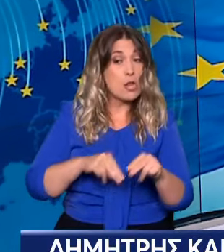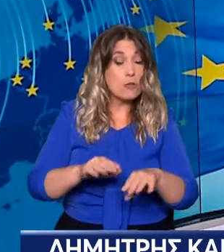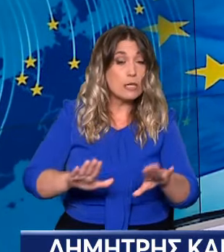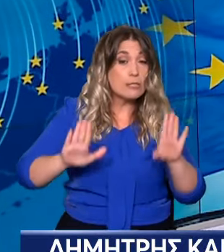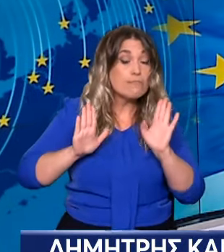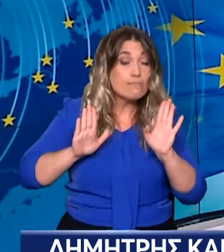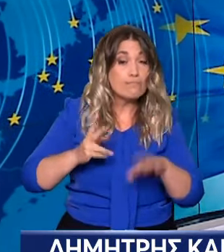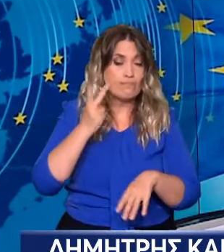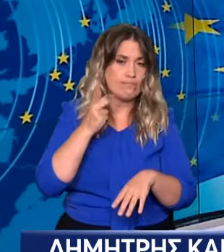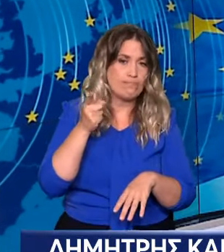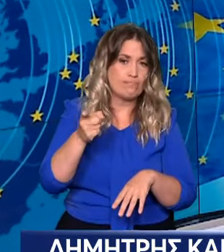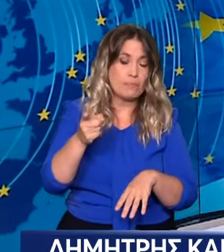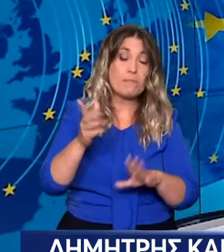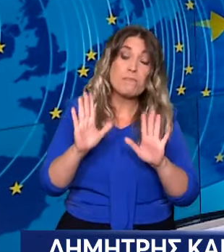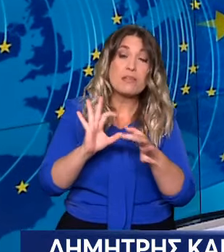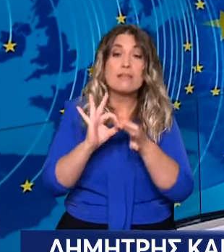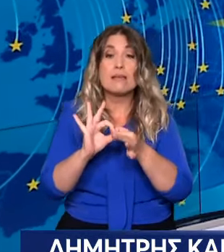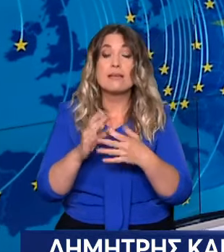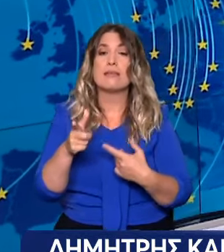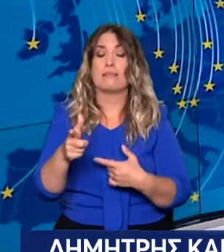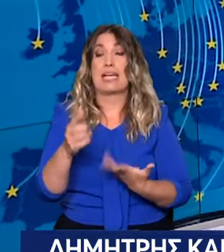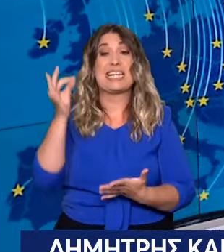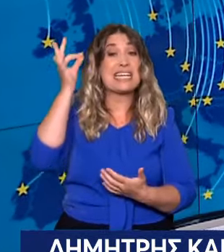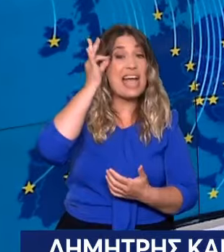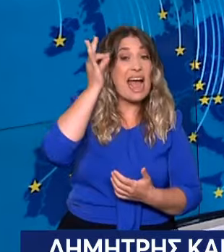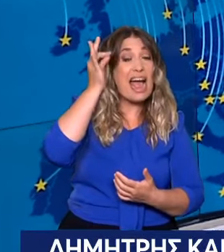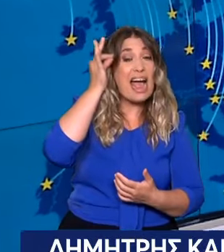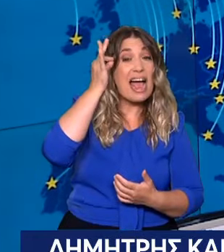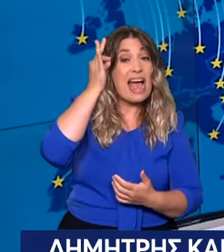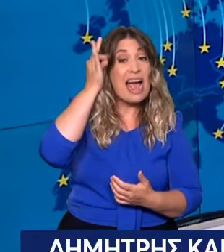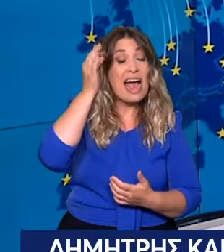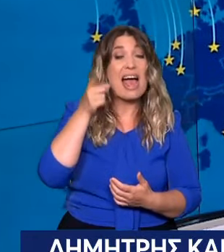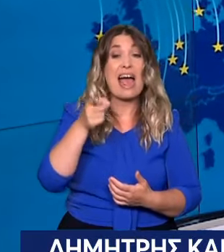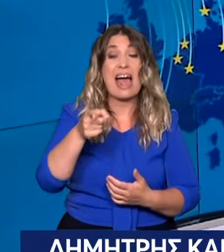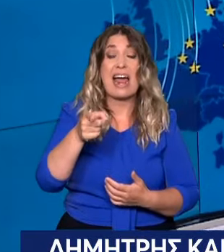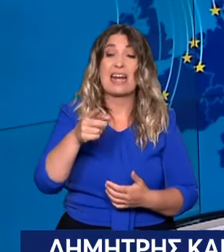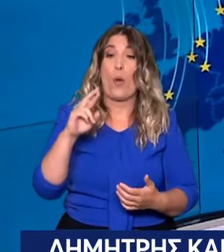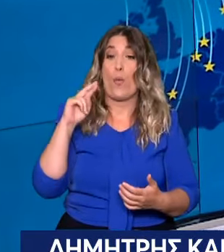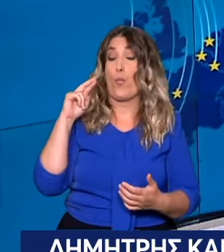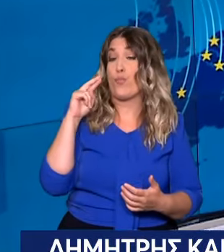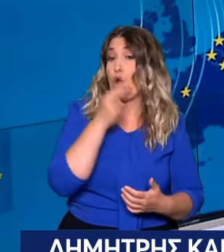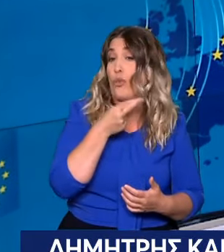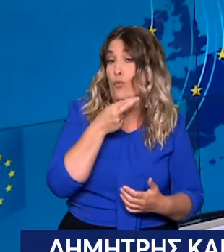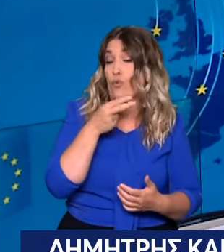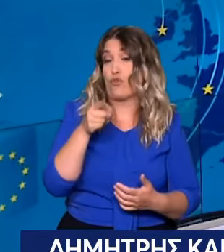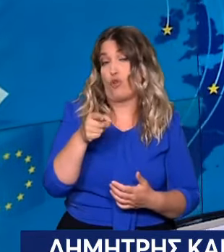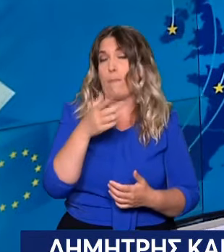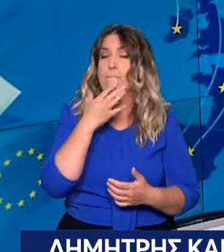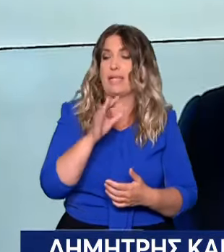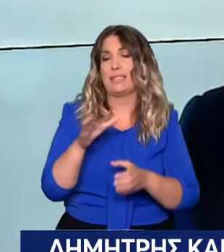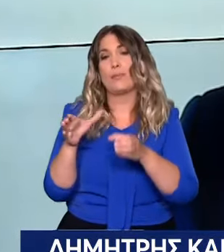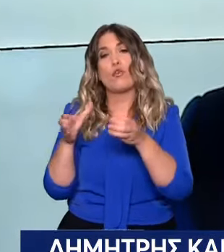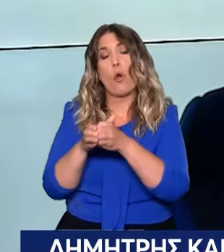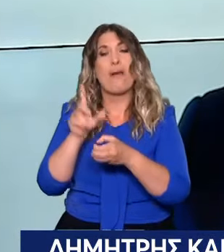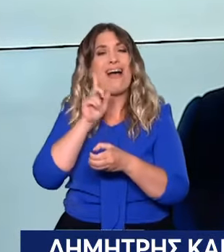μια Γαλλία με πρωθυπουργό από το κόμμα της Λεπέν, τον Παρντελά ή όποιον άλλον, μια Γαλλία στην